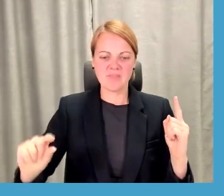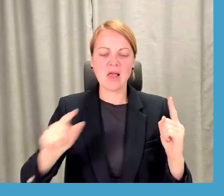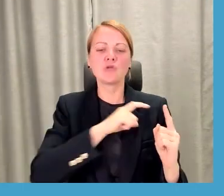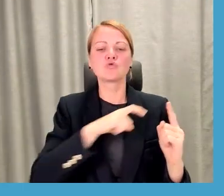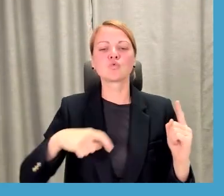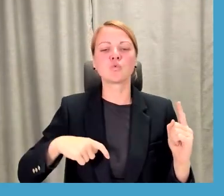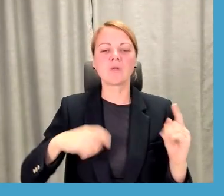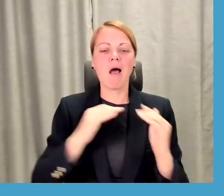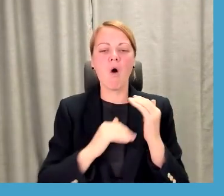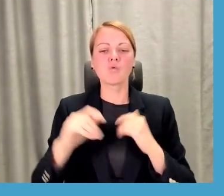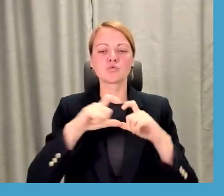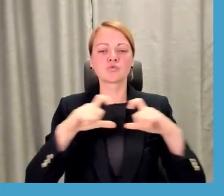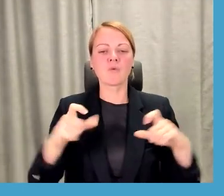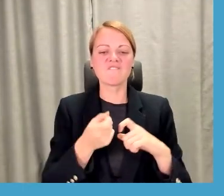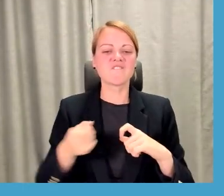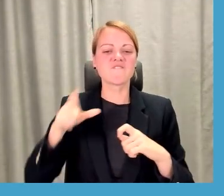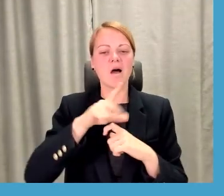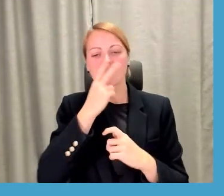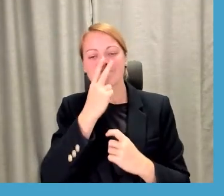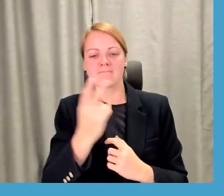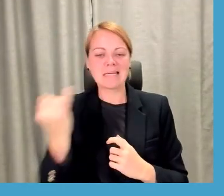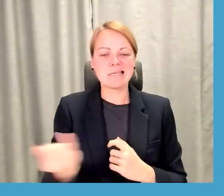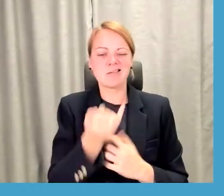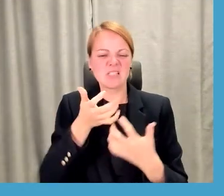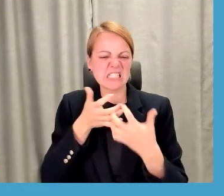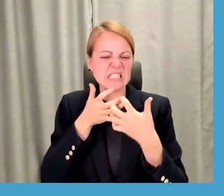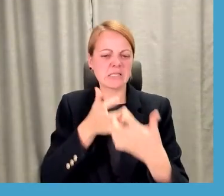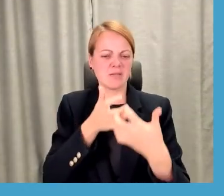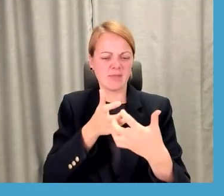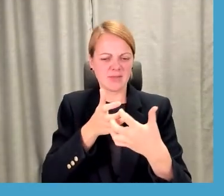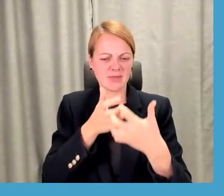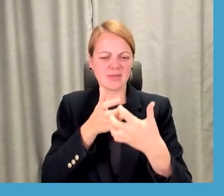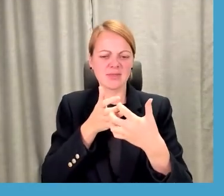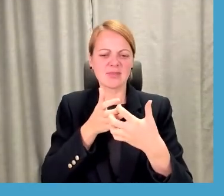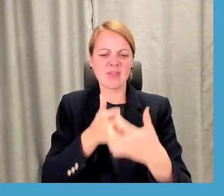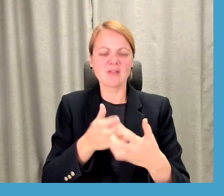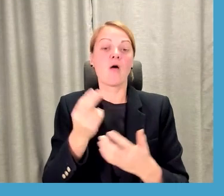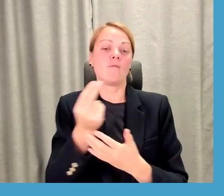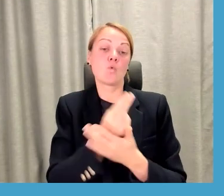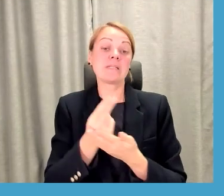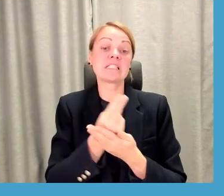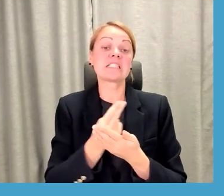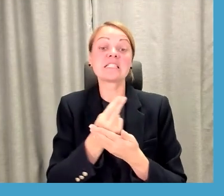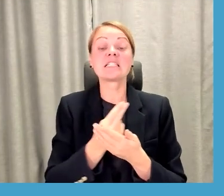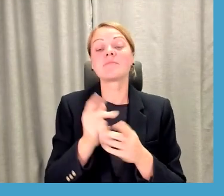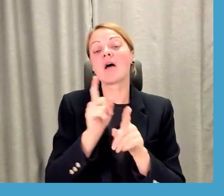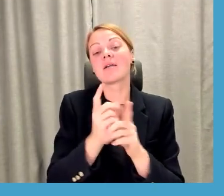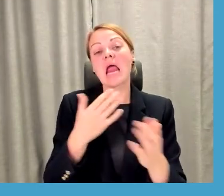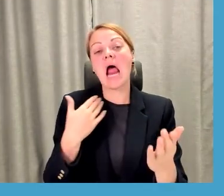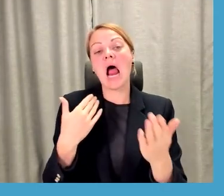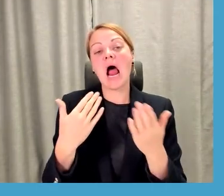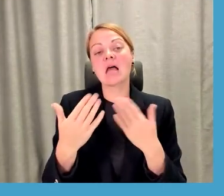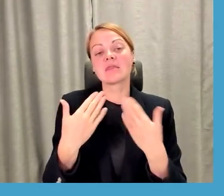augstskolas aizvien vairāk, komēr ir ieinteresētas cīnīties, un tas, protams, nozīmē arī, nu, tādu attieksmes un